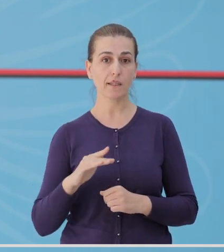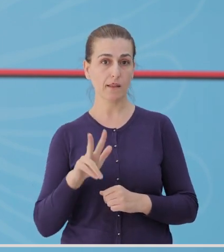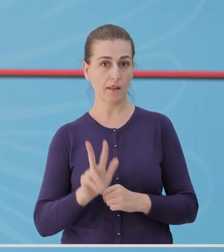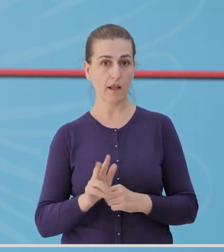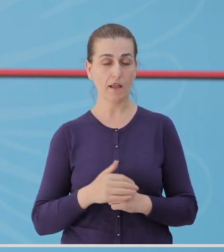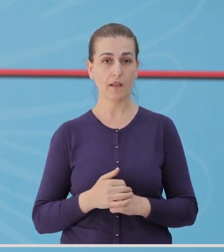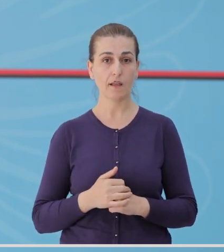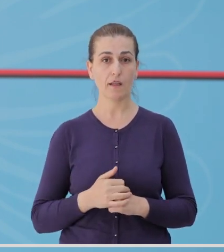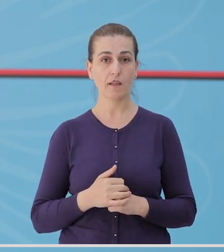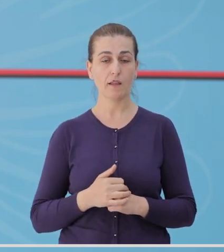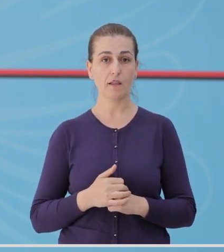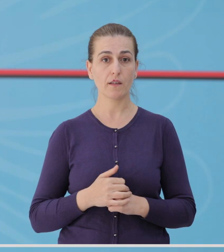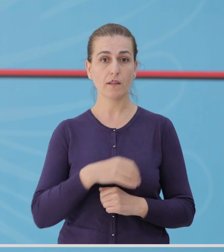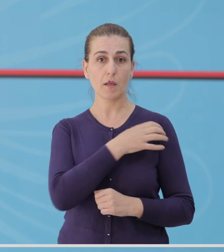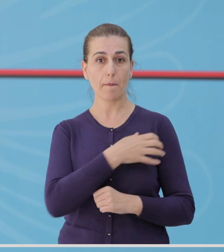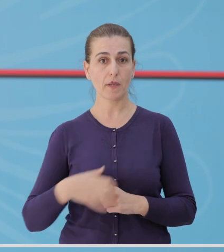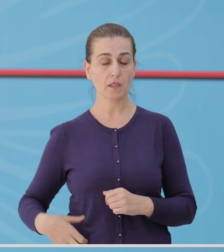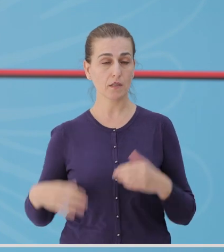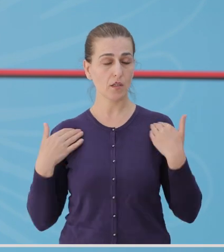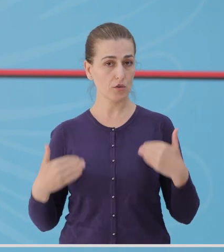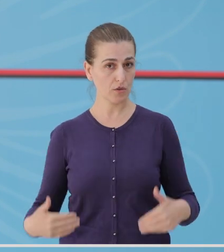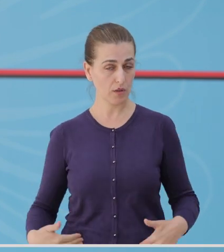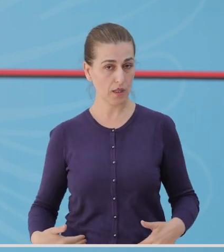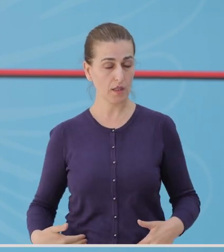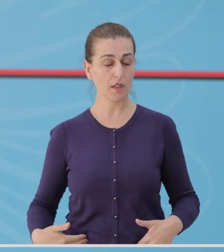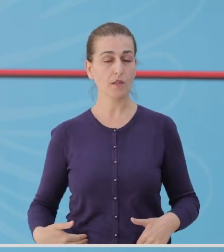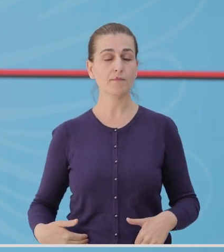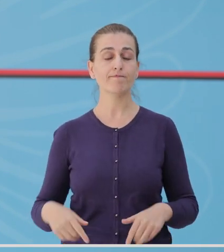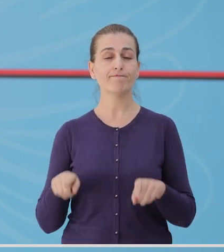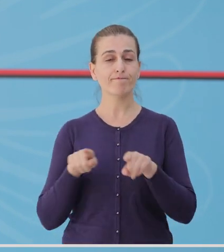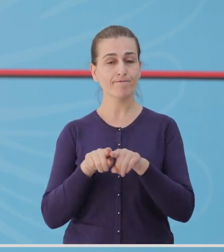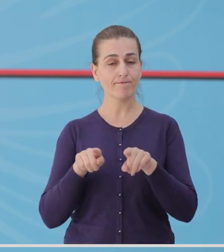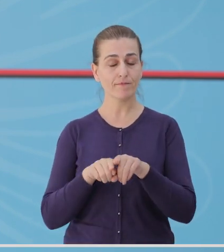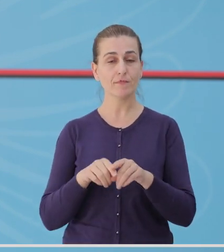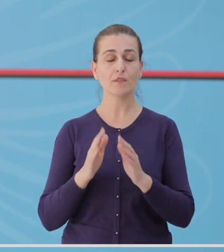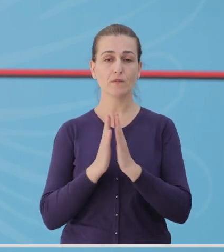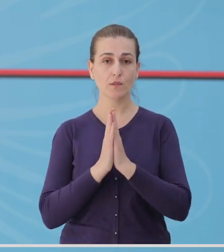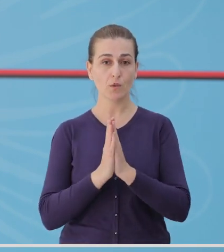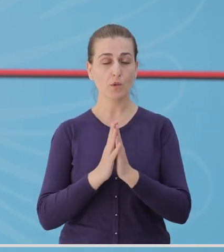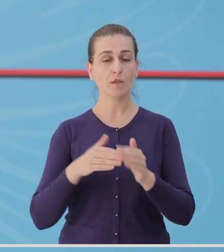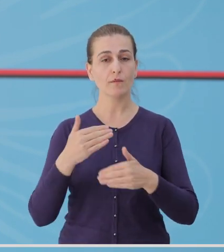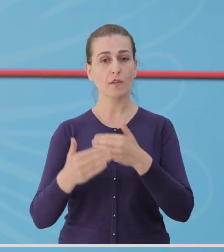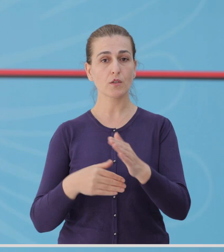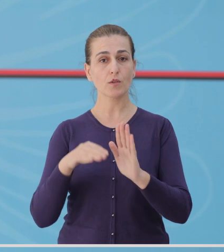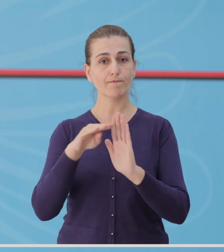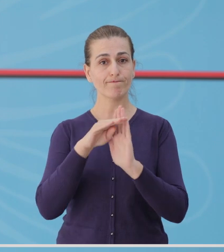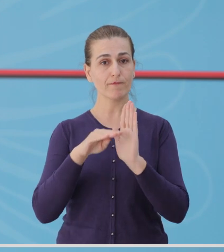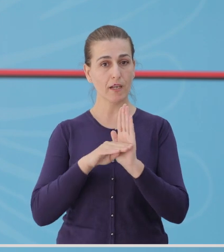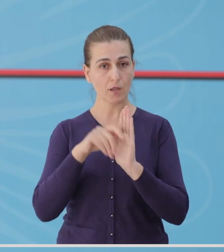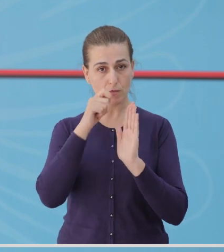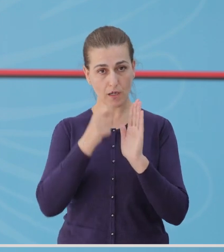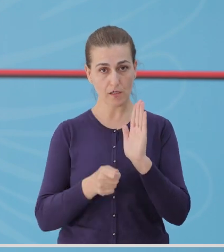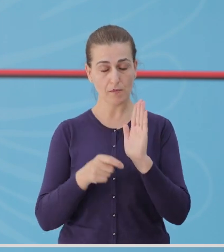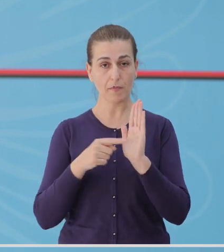3 raste, Ministria e Shëndetsiz dhe Mbrojtje Sociale, I kërkojnë qytetarve të vijojnë të respektojnë masat e